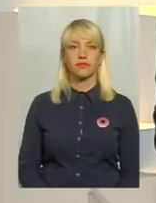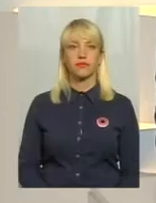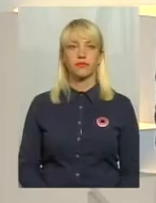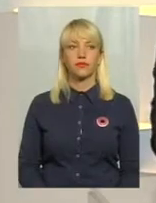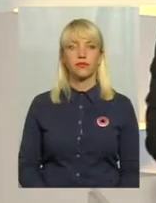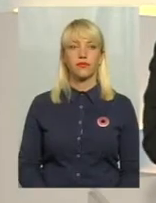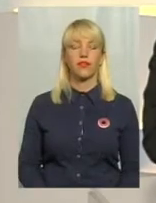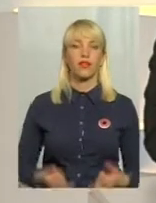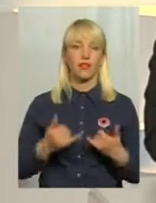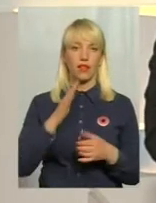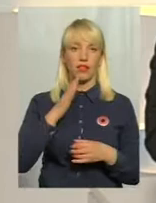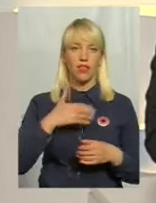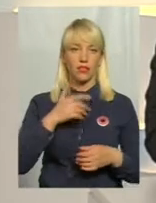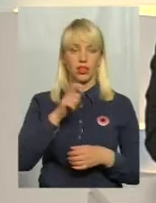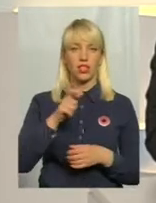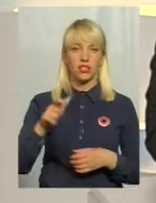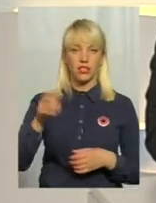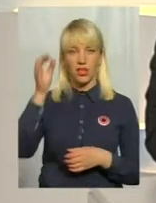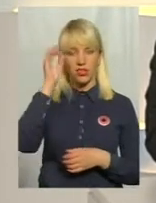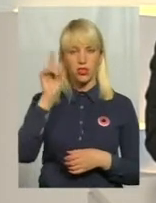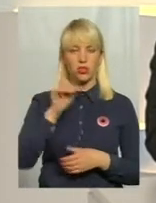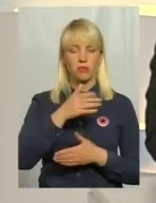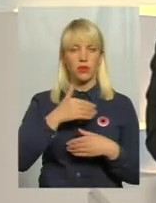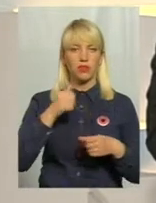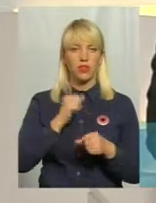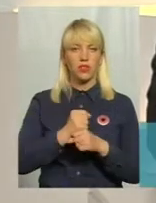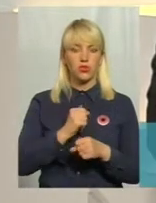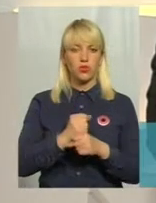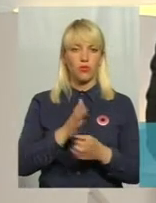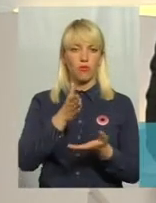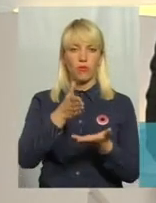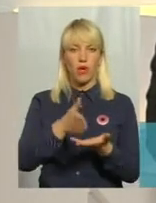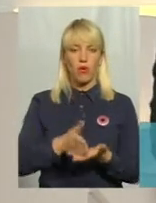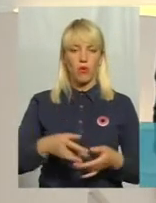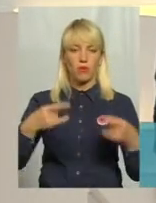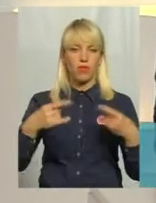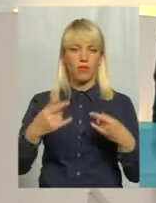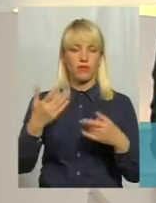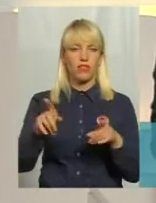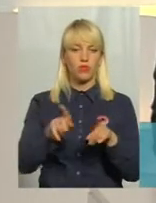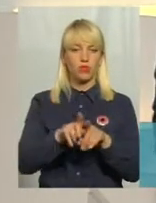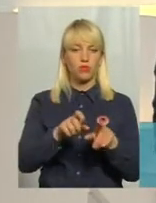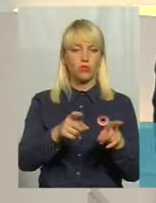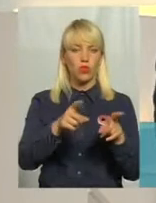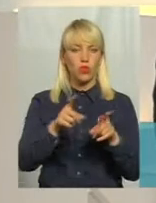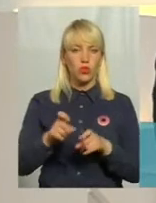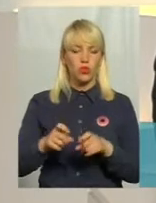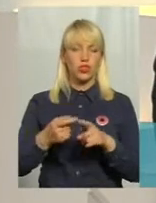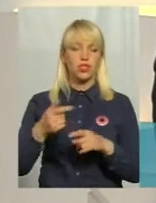Для наших глядачів нагадую, що ми працюємо у прямому ефірі, тому ви також можете долучитись до розмови телефонами або на